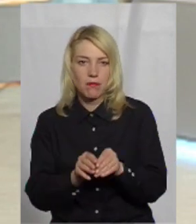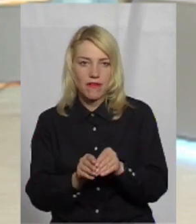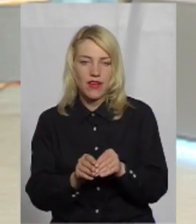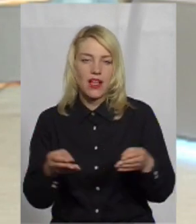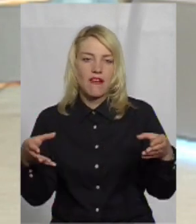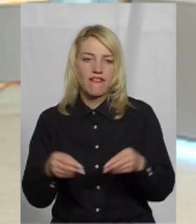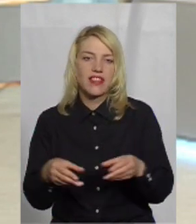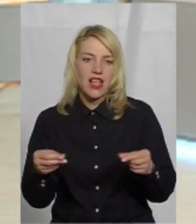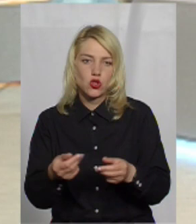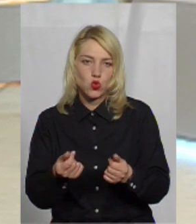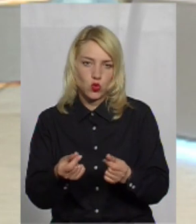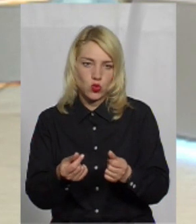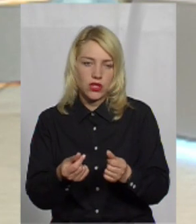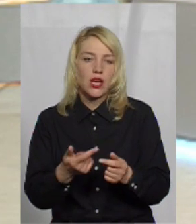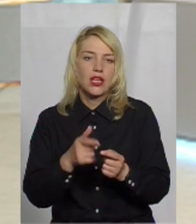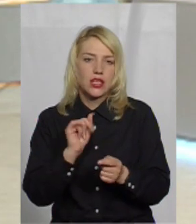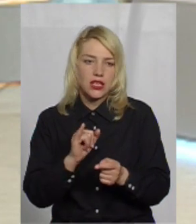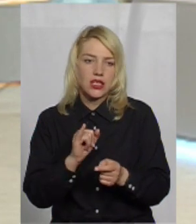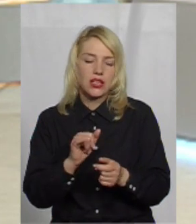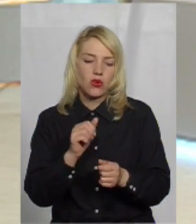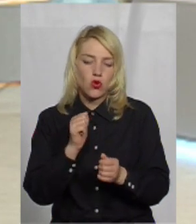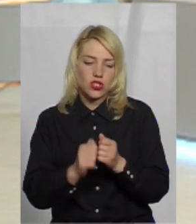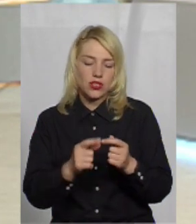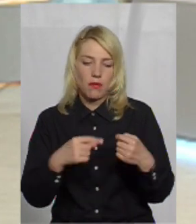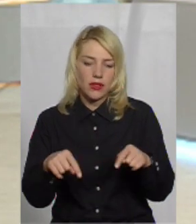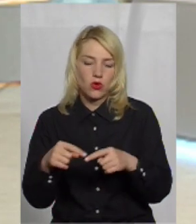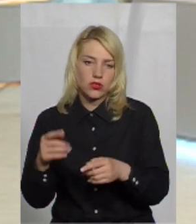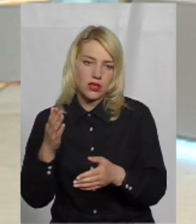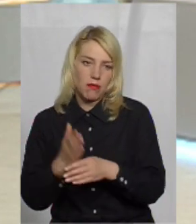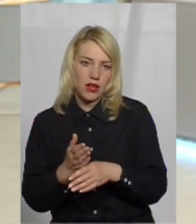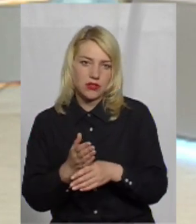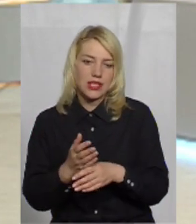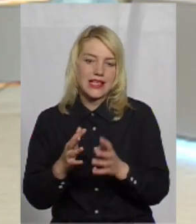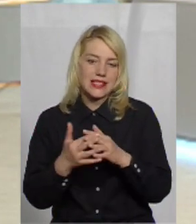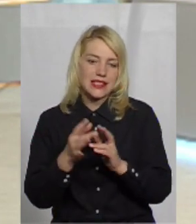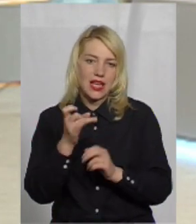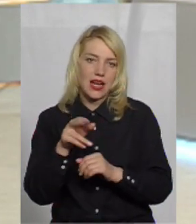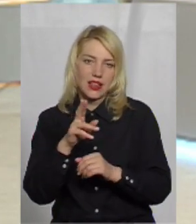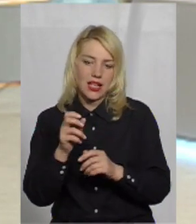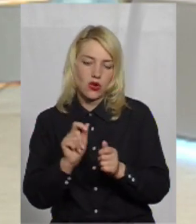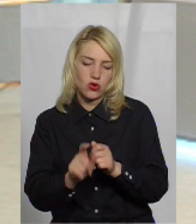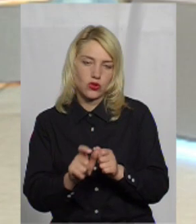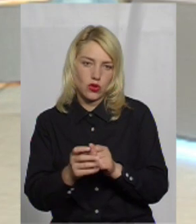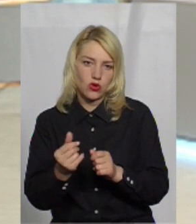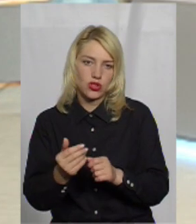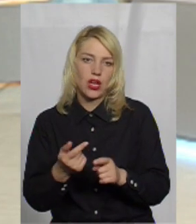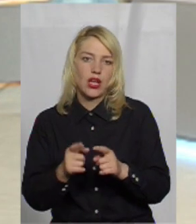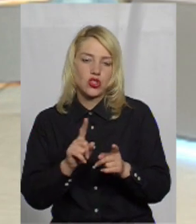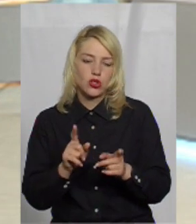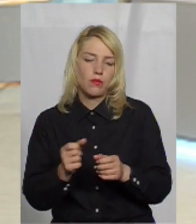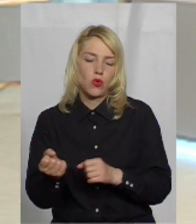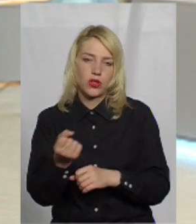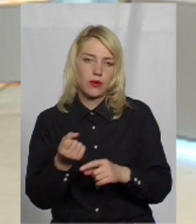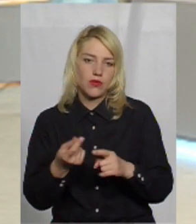ці чотири підрозді. Тобто, кожен підрозділ має закріпний сільський ради, який дають кошти, делегують субвенцію на отримання цих